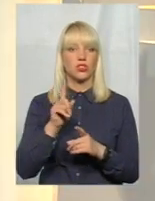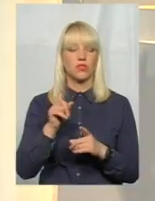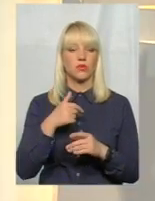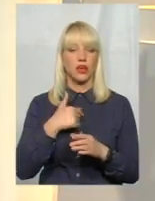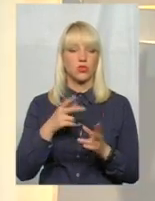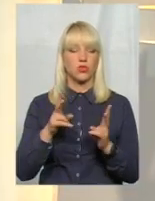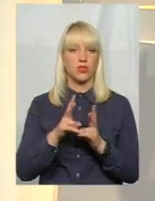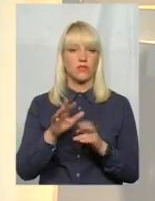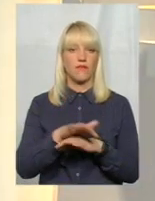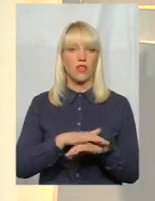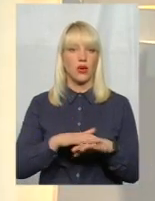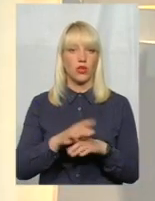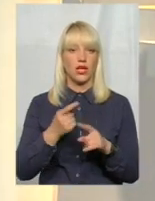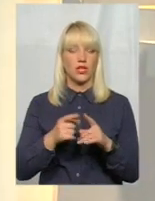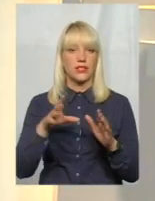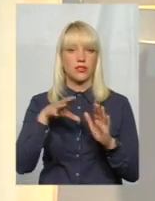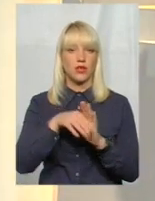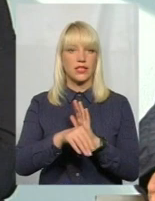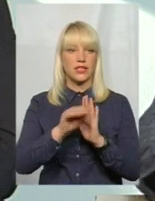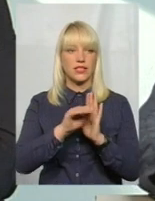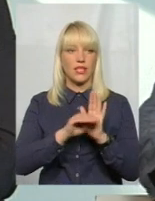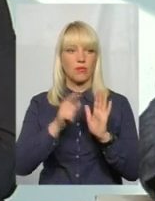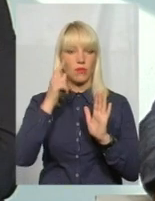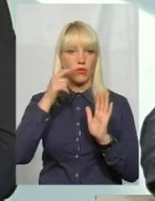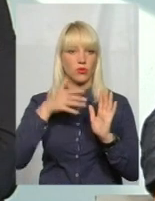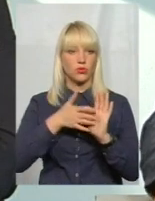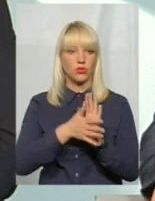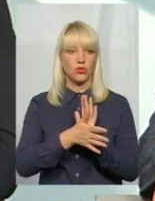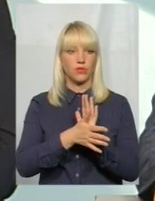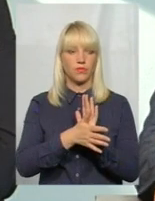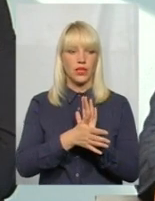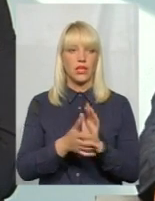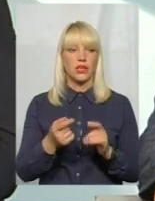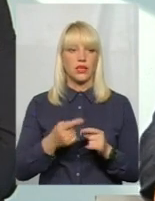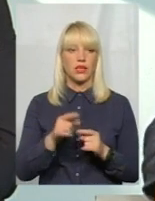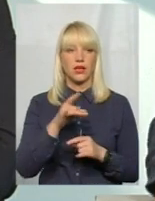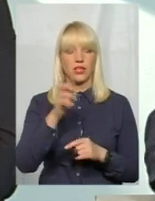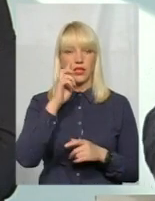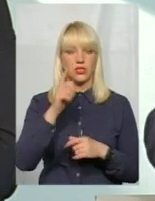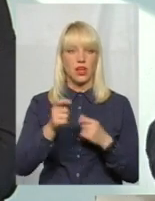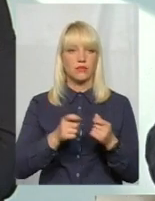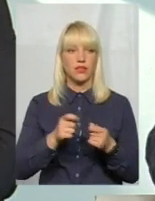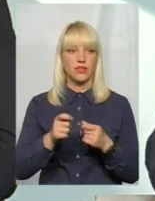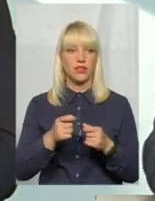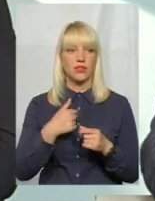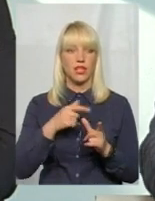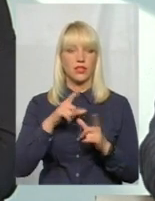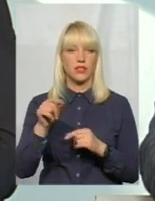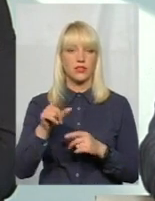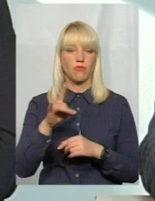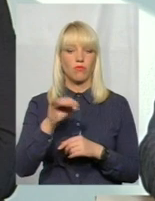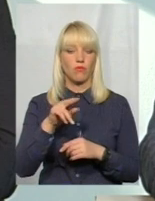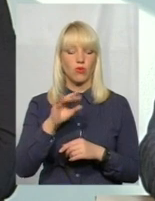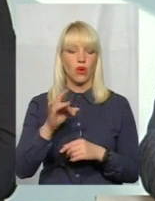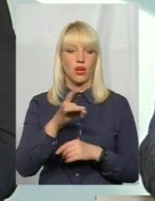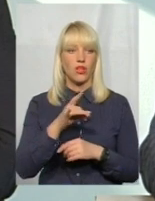роботі, це запровадження системи Прозоро, тобто до порогової закупілля йшло розпорядження про райдержадміністрація. Я їздив по районах, знав, наскільки